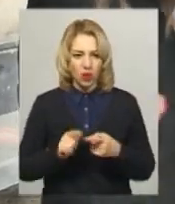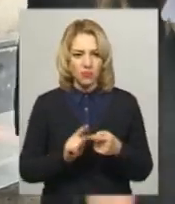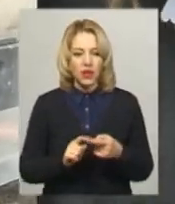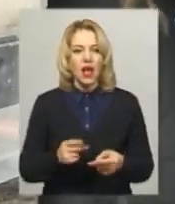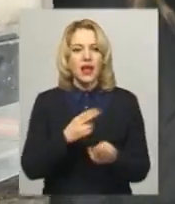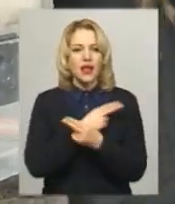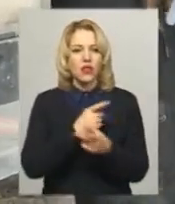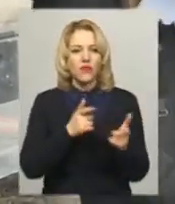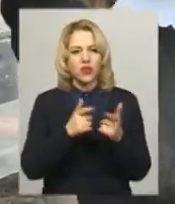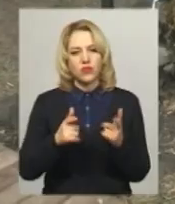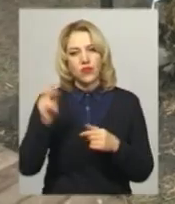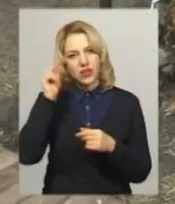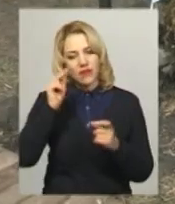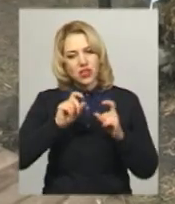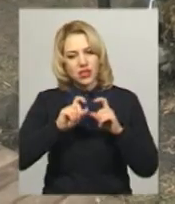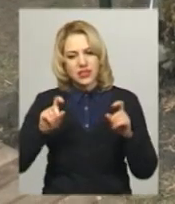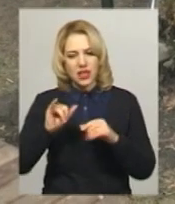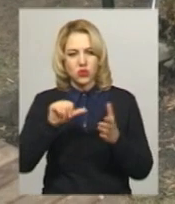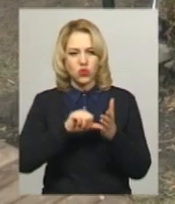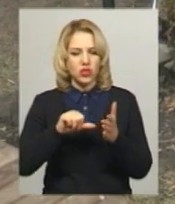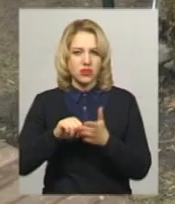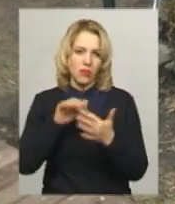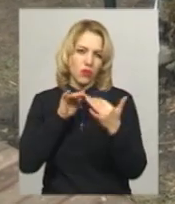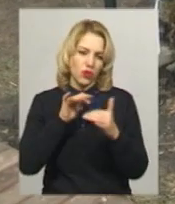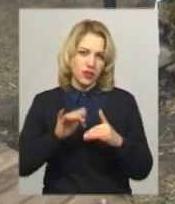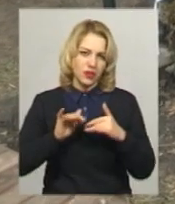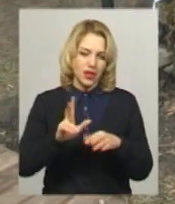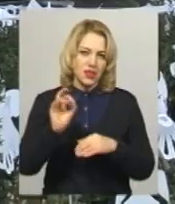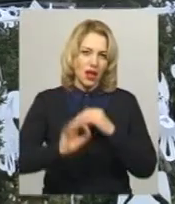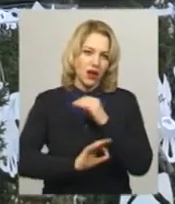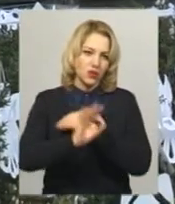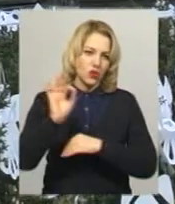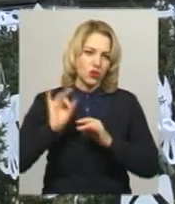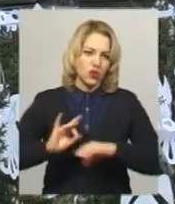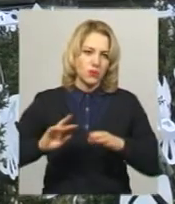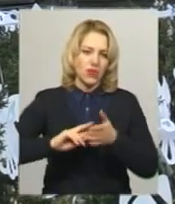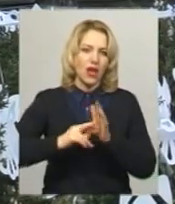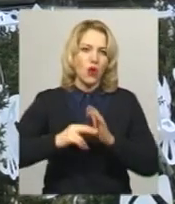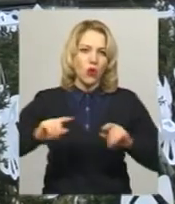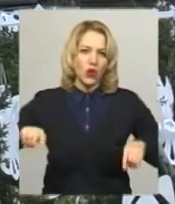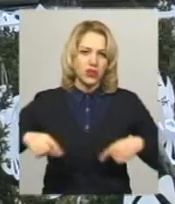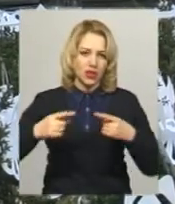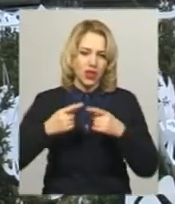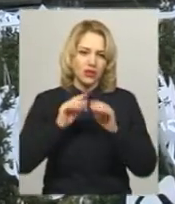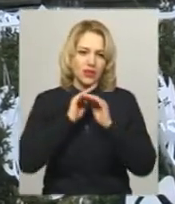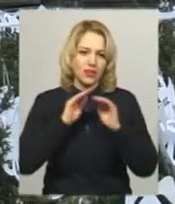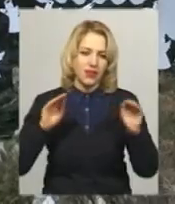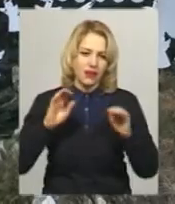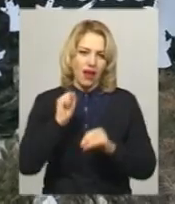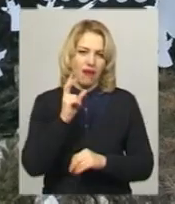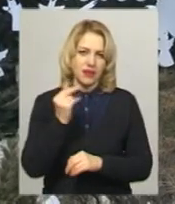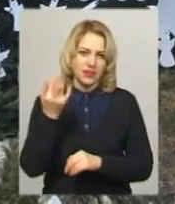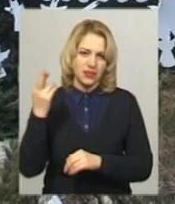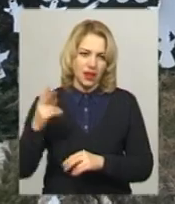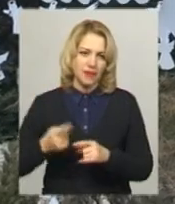школярі навчальних закладів та учасники бойових дій на Сході, розповідає координаторка тихої акції «Ангели пам'яті» у Хмельницькому Ірина Бачинська. Каже,